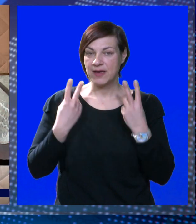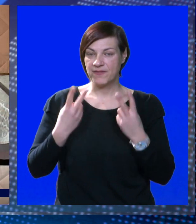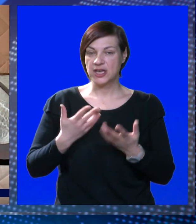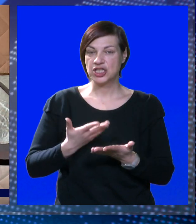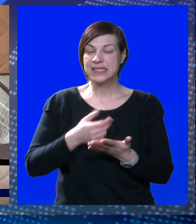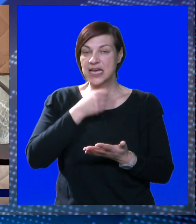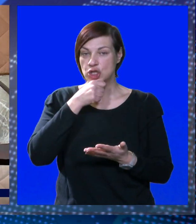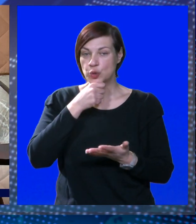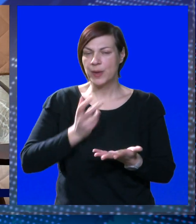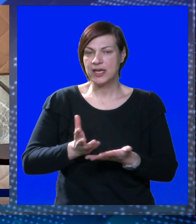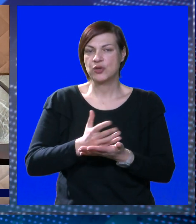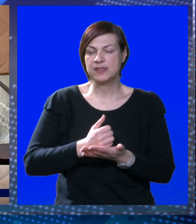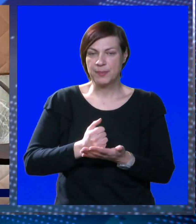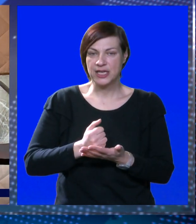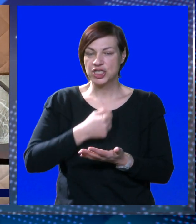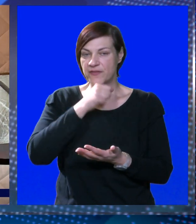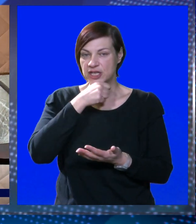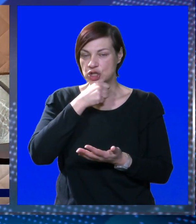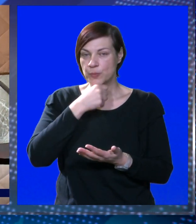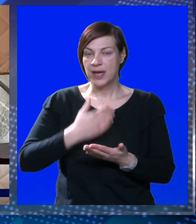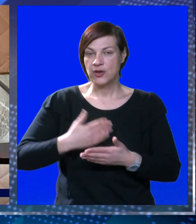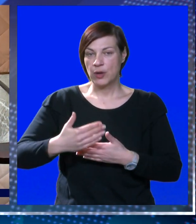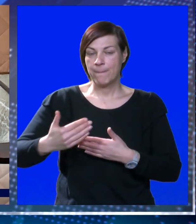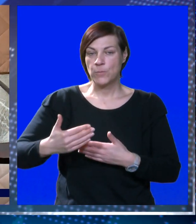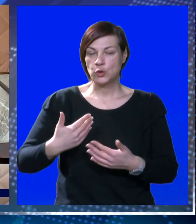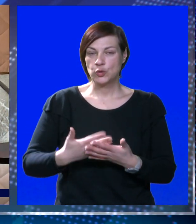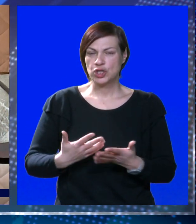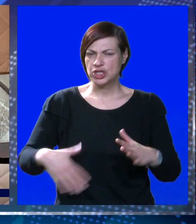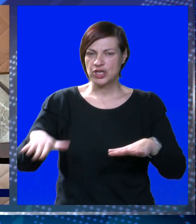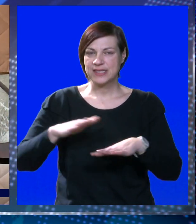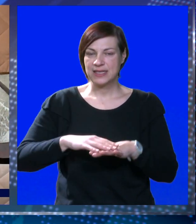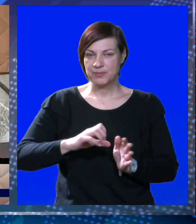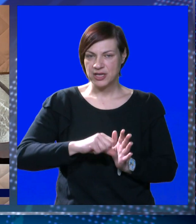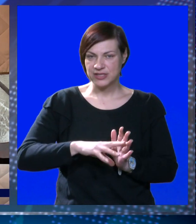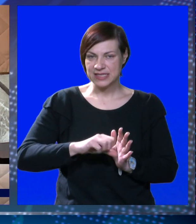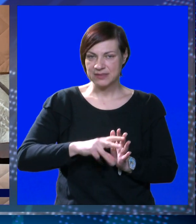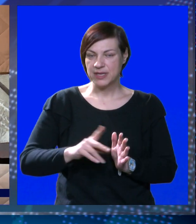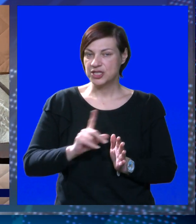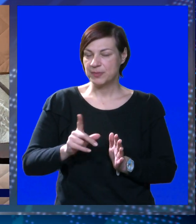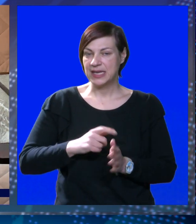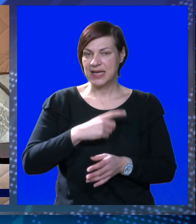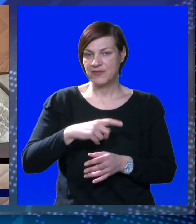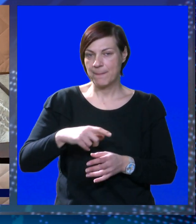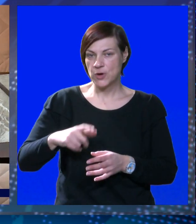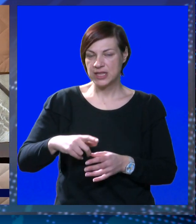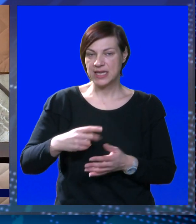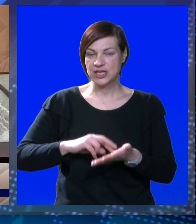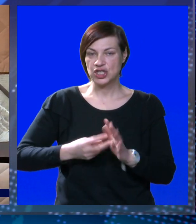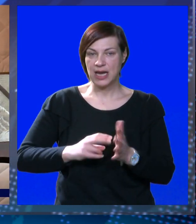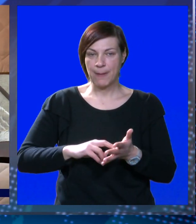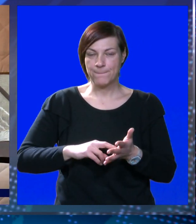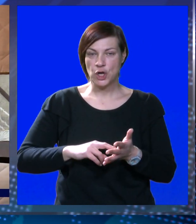iznimno bitan za ovu županiju, spašava županiju i njenu budućnost od zatrpanosti smećem i nikakvi pojedinačni